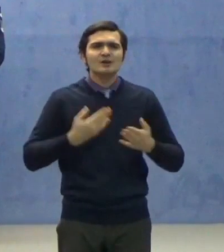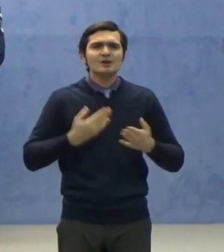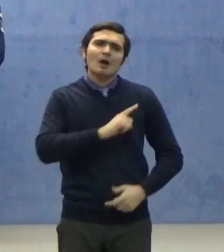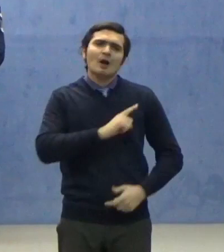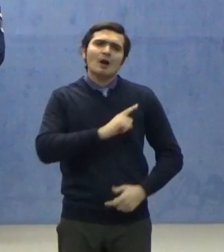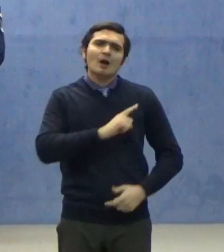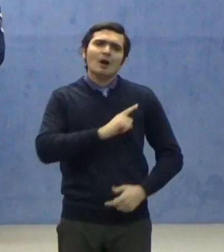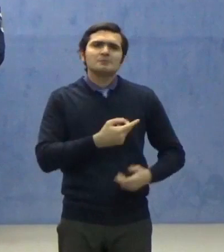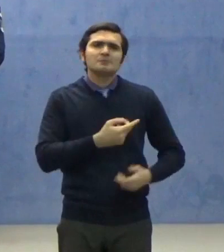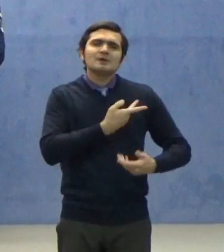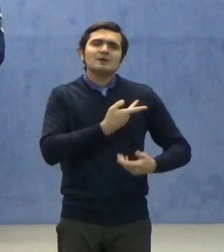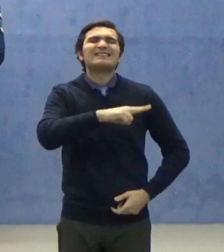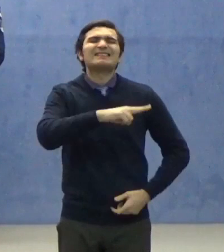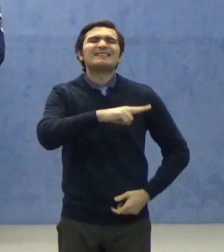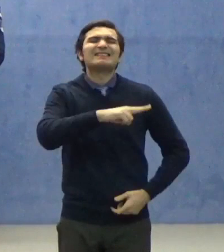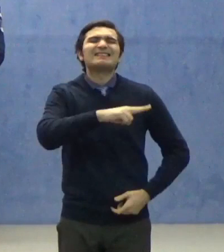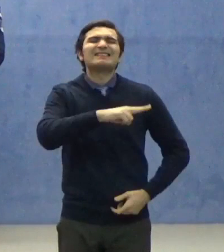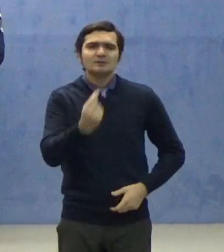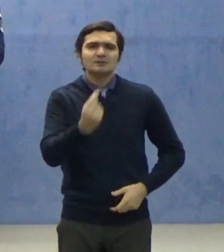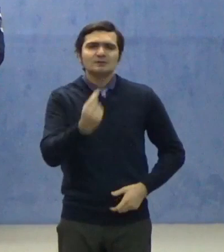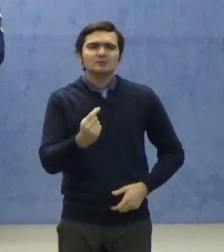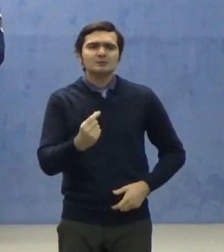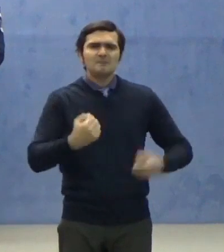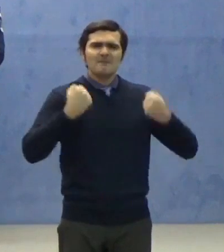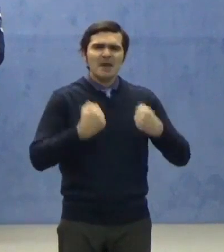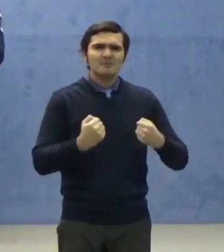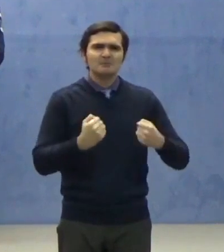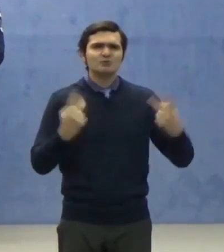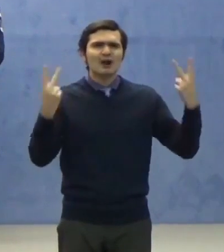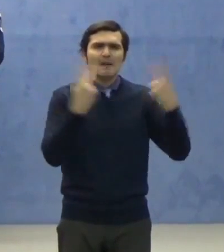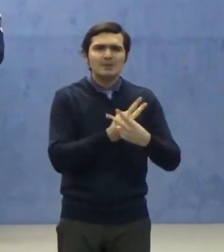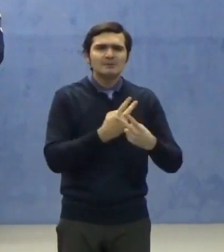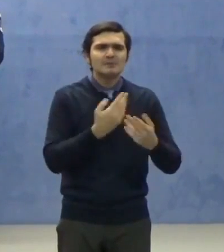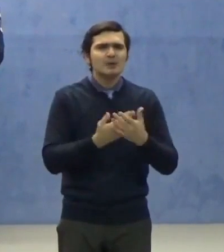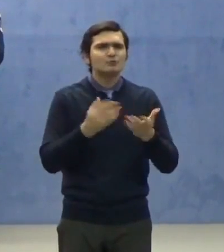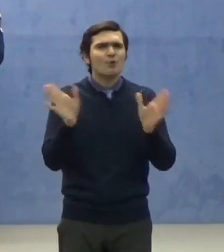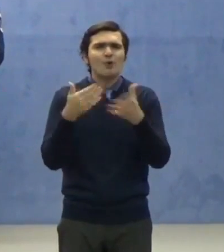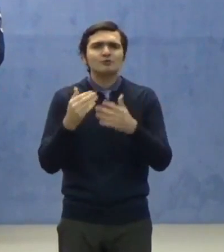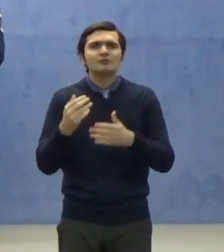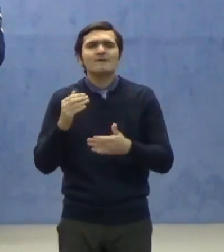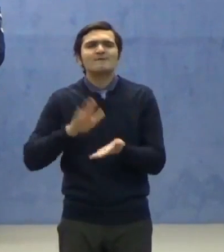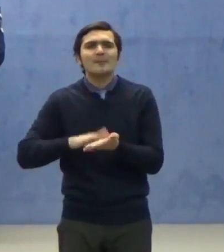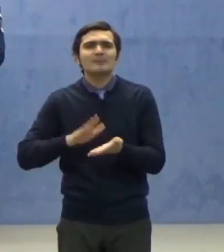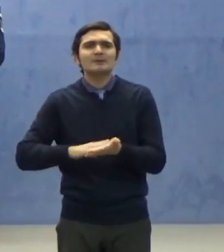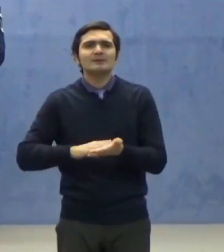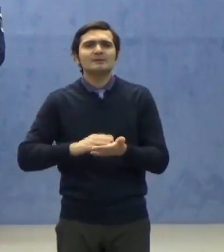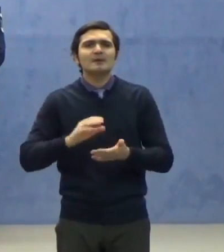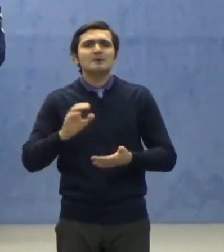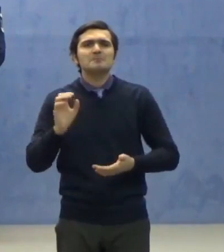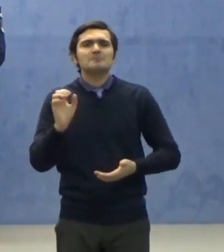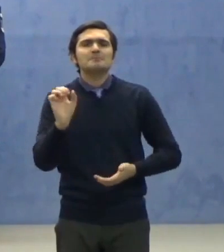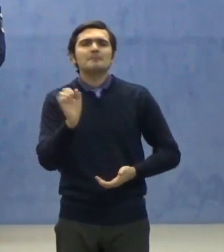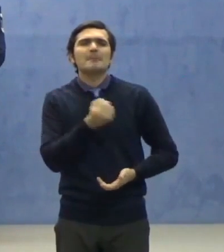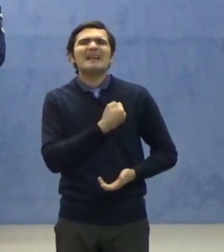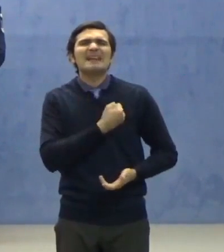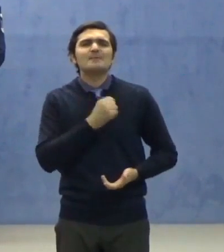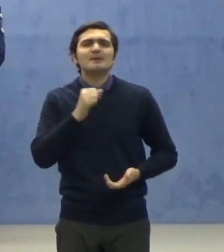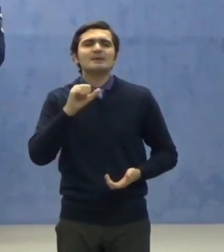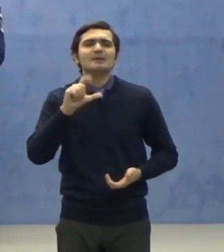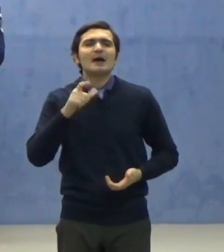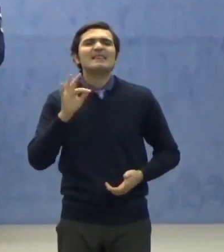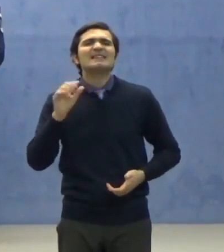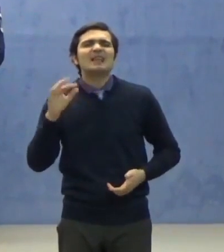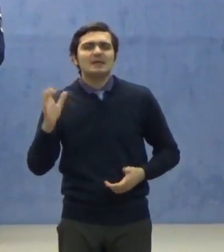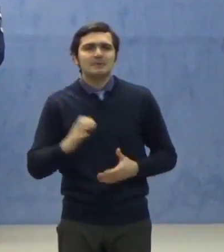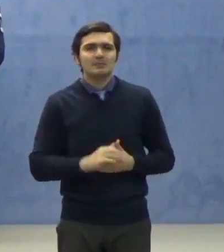operativ și ferm în fața oricărei forme de criminalitate. Precizez faptul potrivit codului